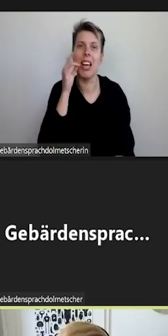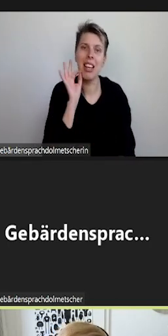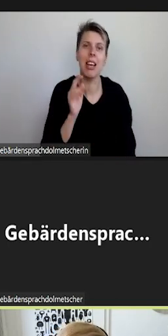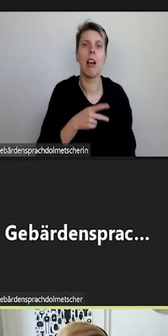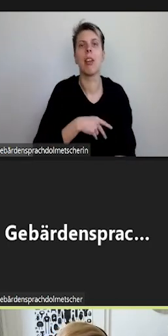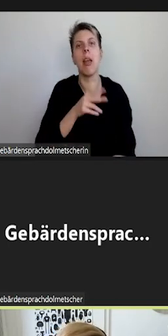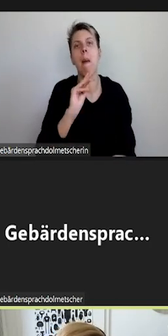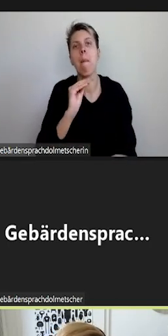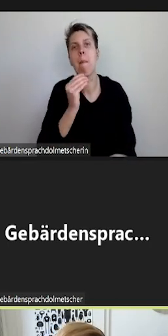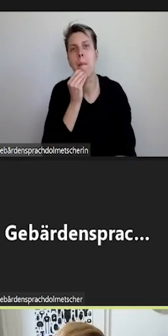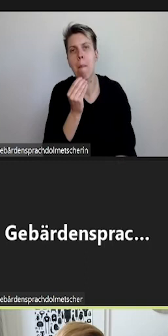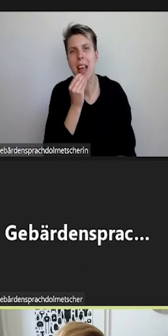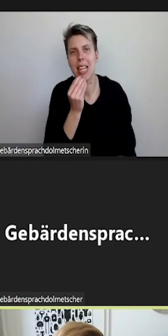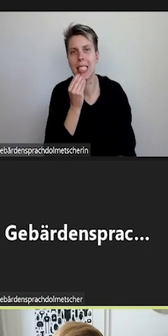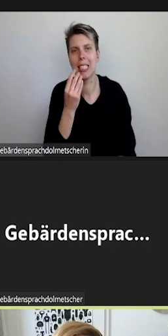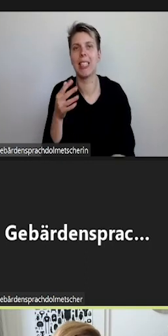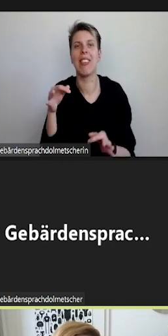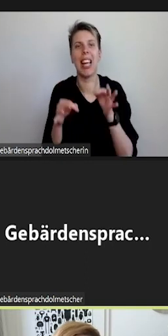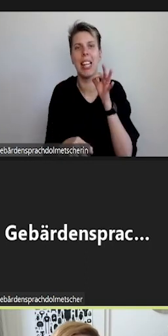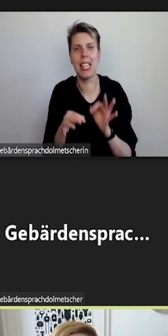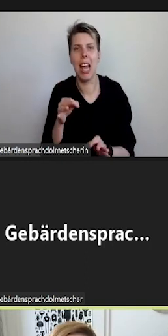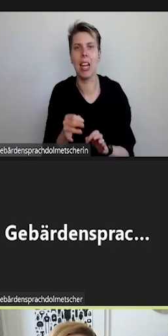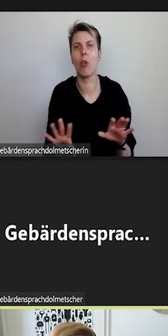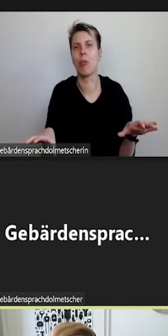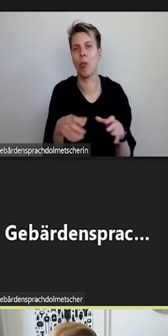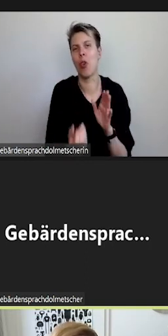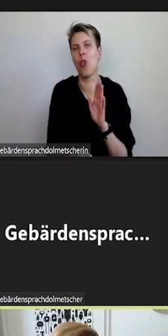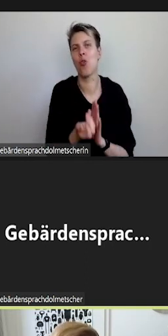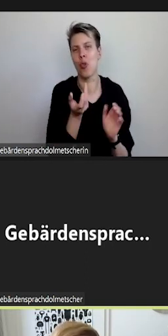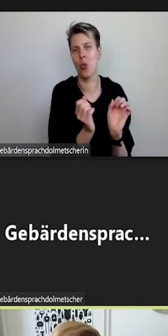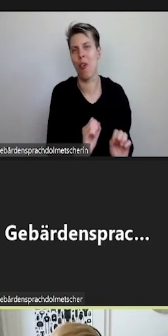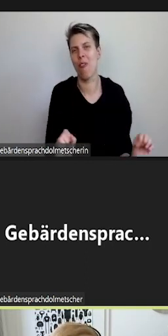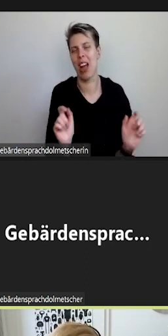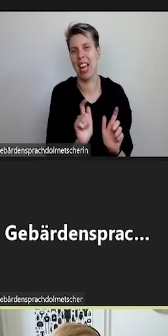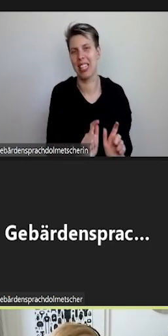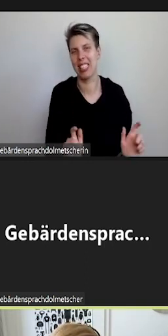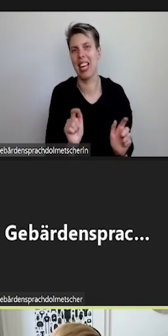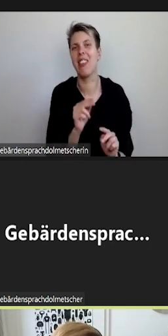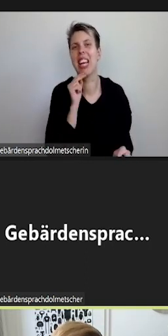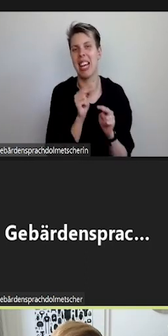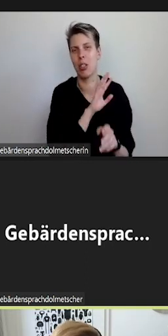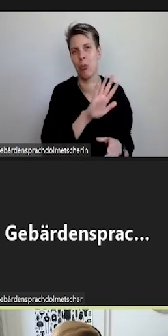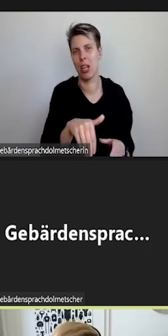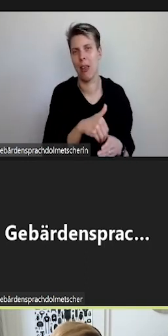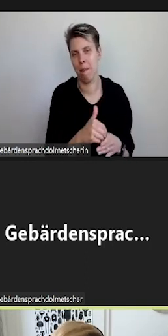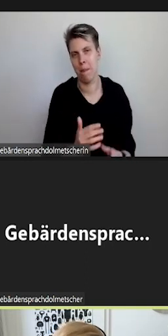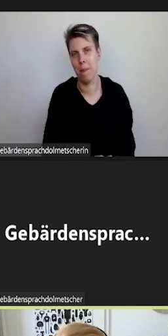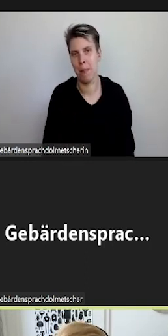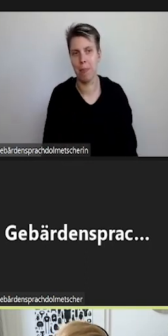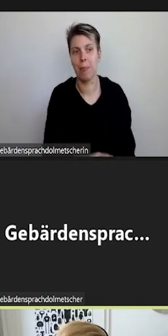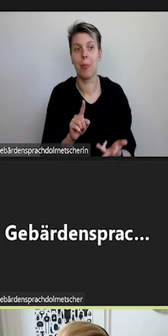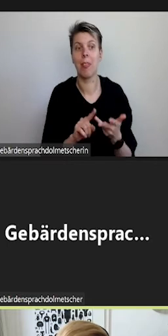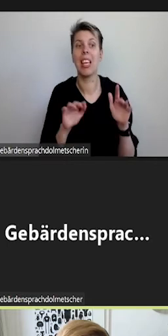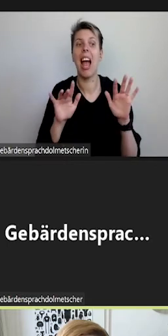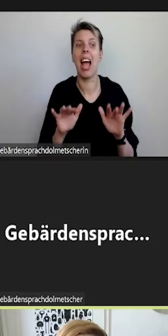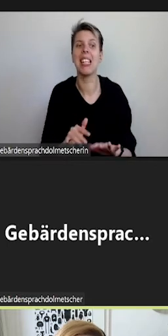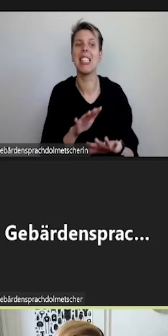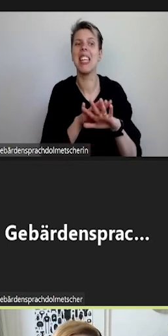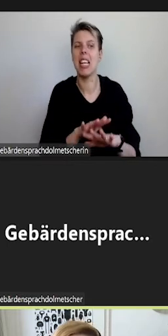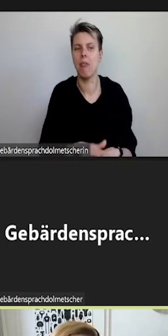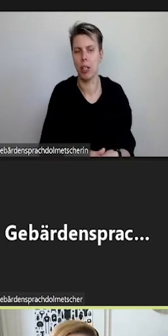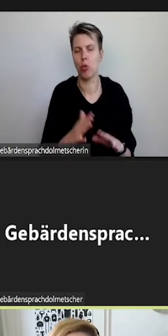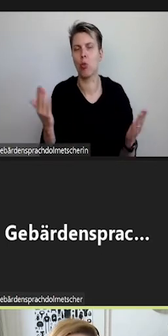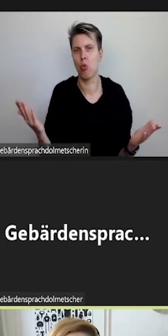weitere kulturelle Angebote finden sich in der Rubrik Kultur, Freizeit und Gastronomie wieder. Unter der IT-Infrastruktur